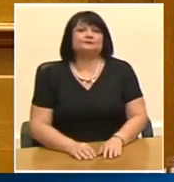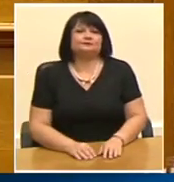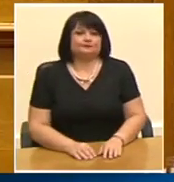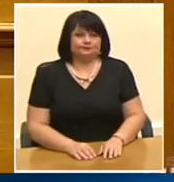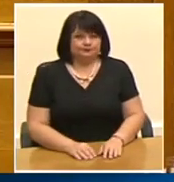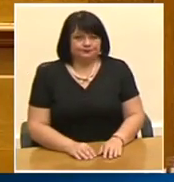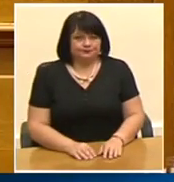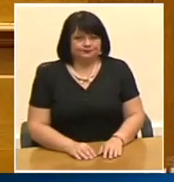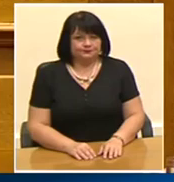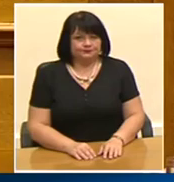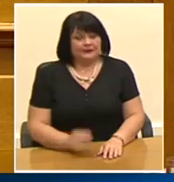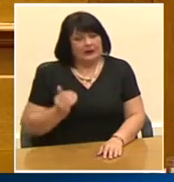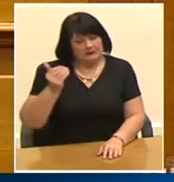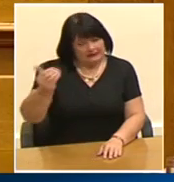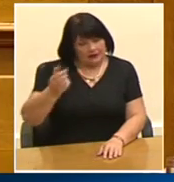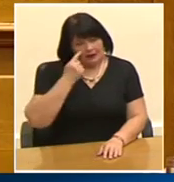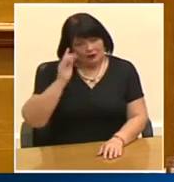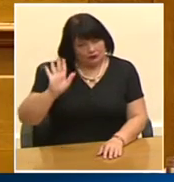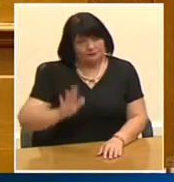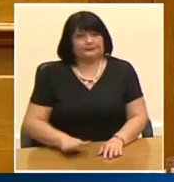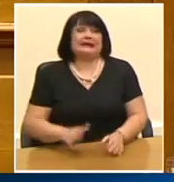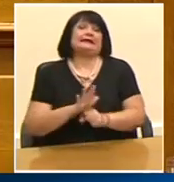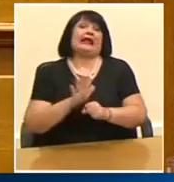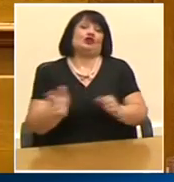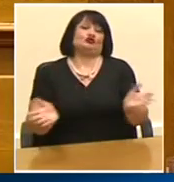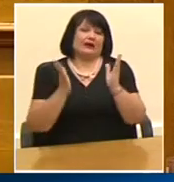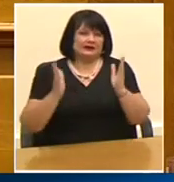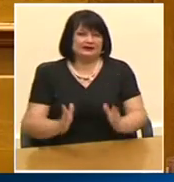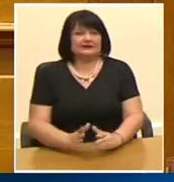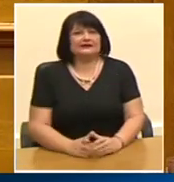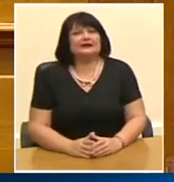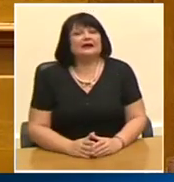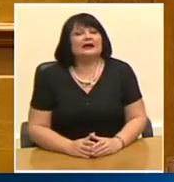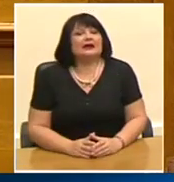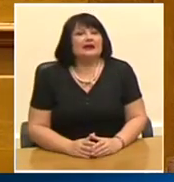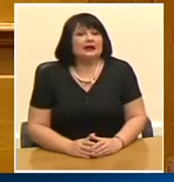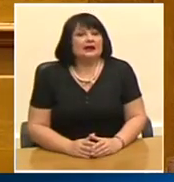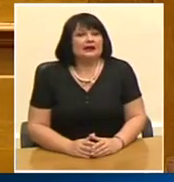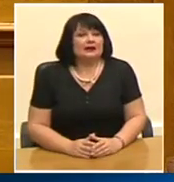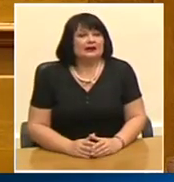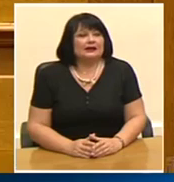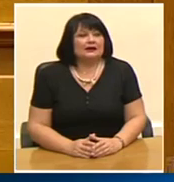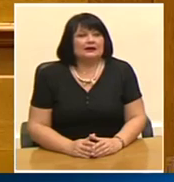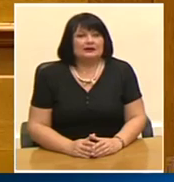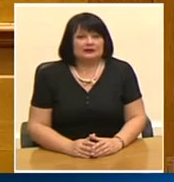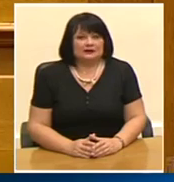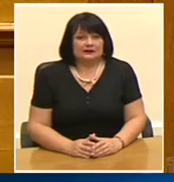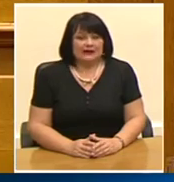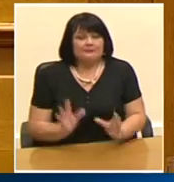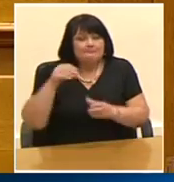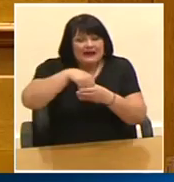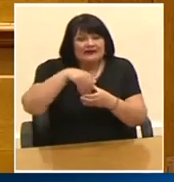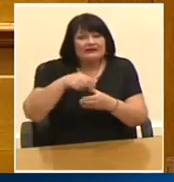Ε, λίγο μετά Εν πάση περιπτώσει αυτό που θέλω να σας πω είναι ότι αυτού του είδους οι παρεμβάσεις